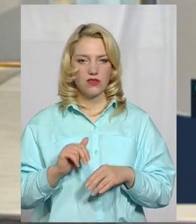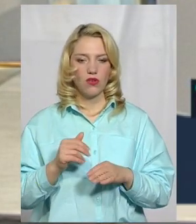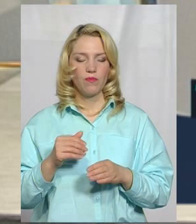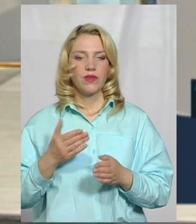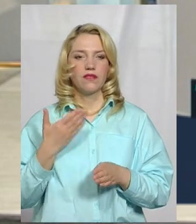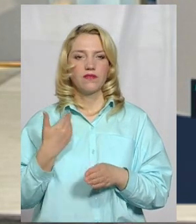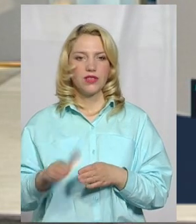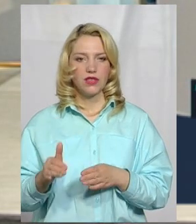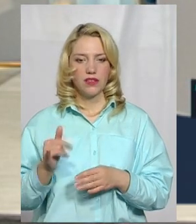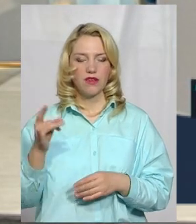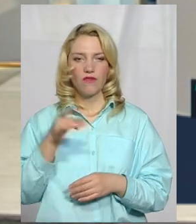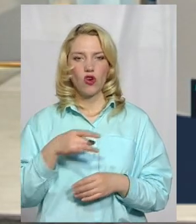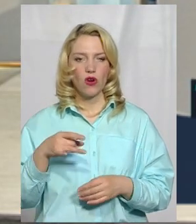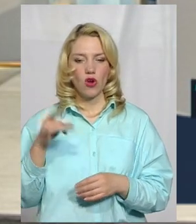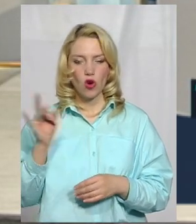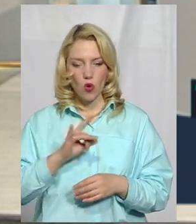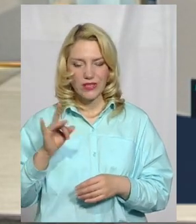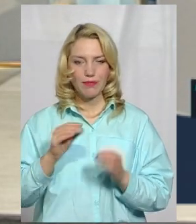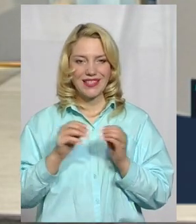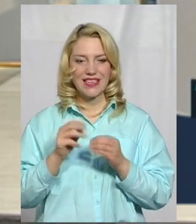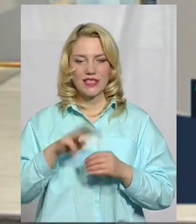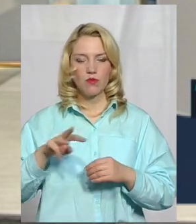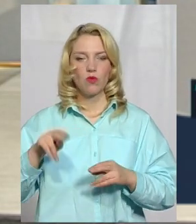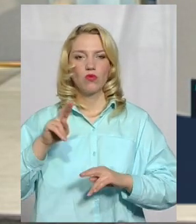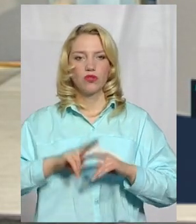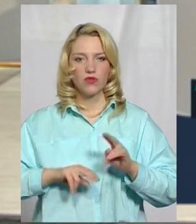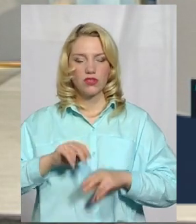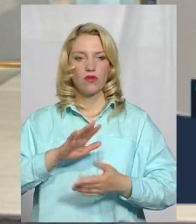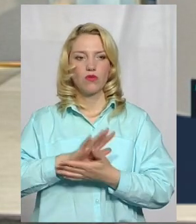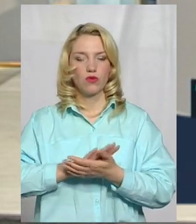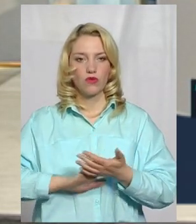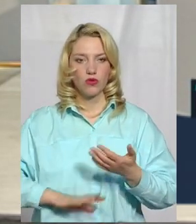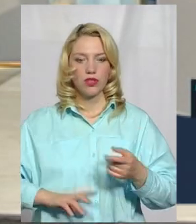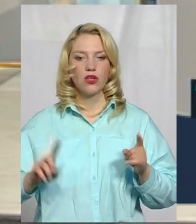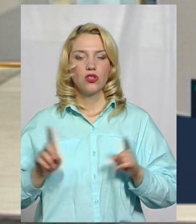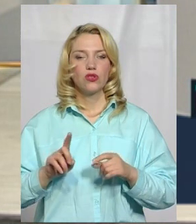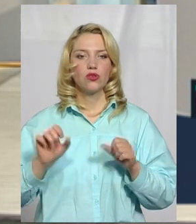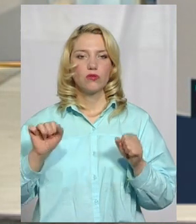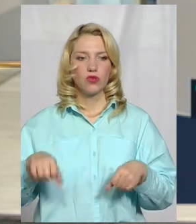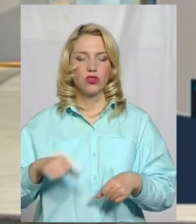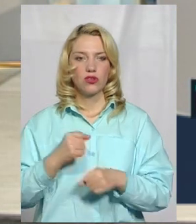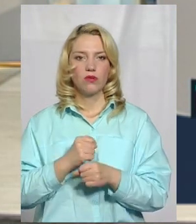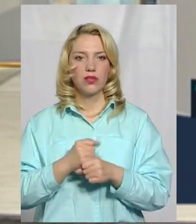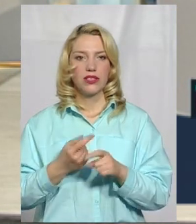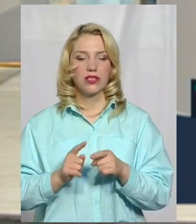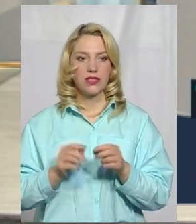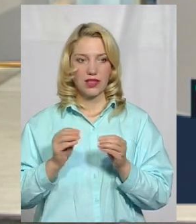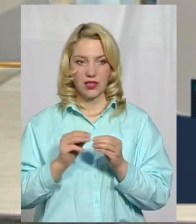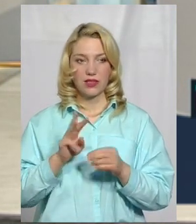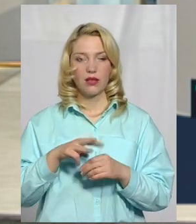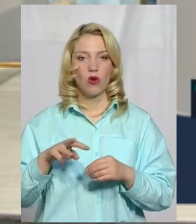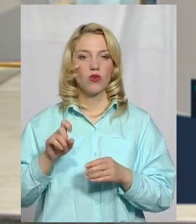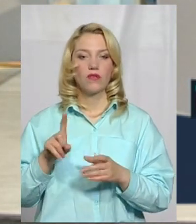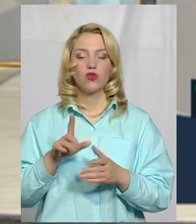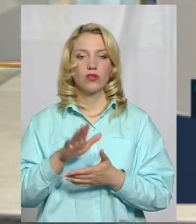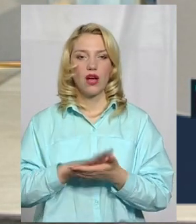у розмірі 10 мільйонів, будівництво продовжується, що можна зробити за ці 10 мільйонів